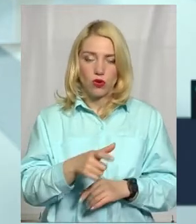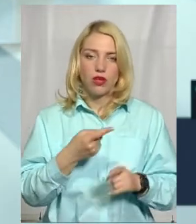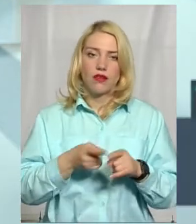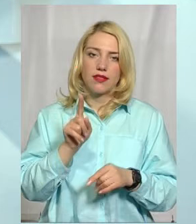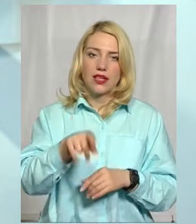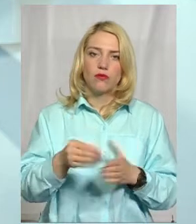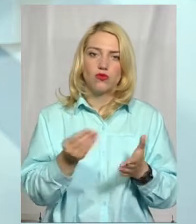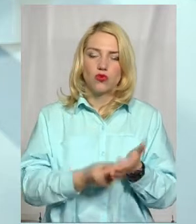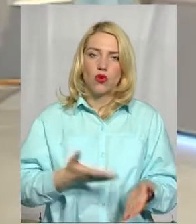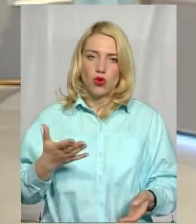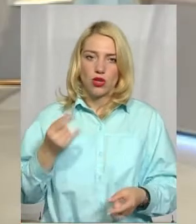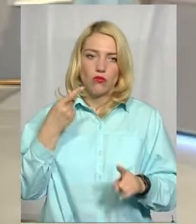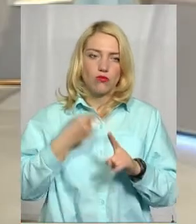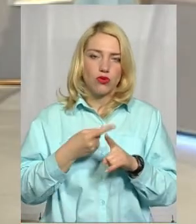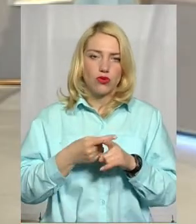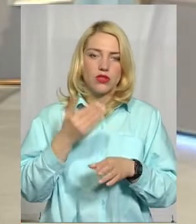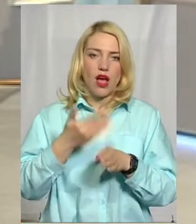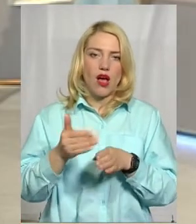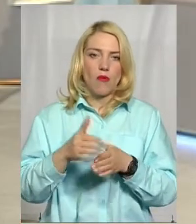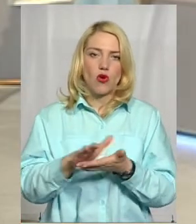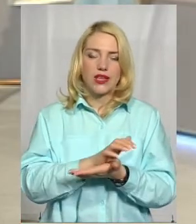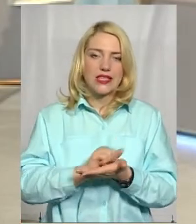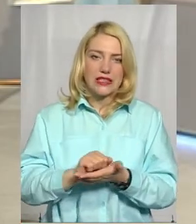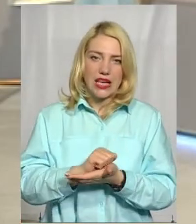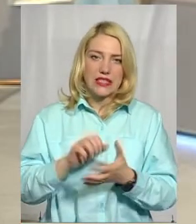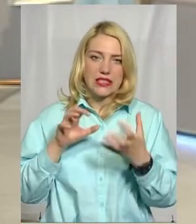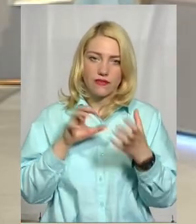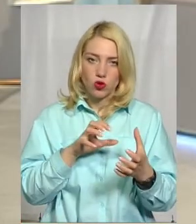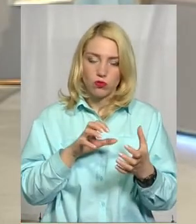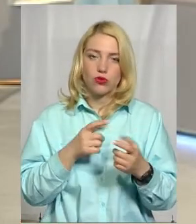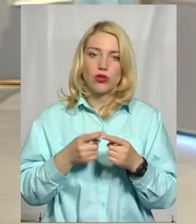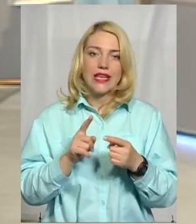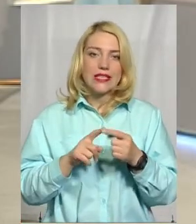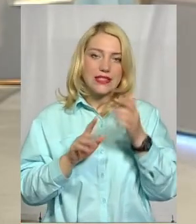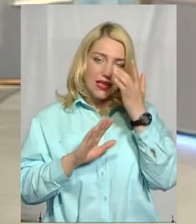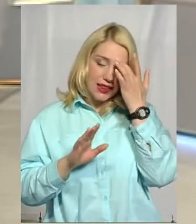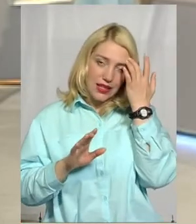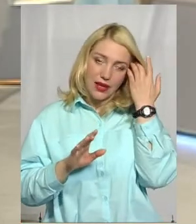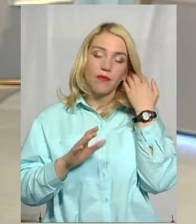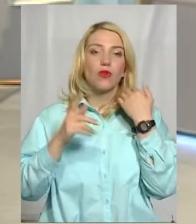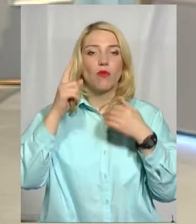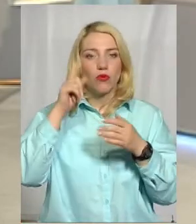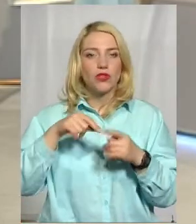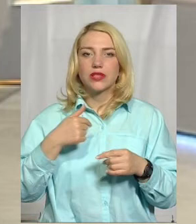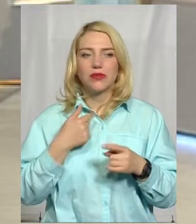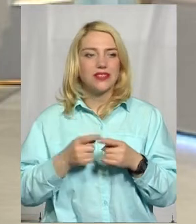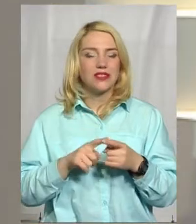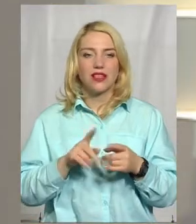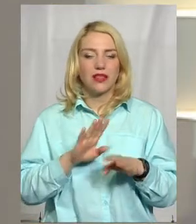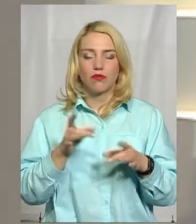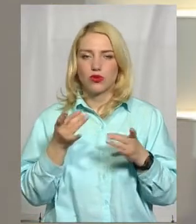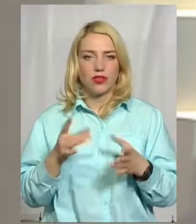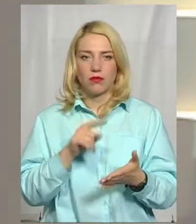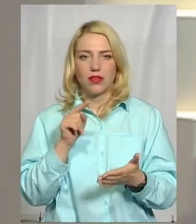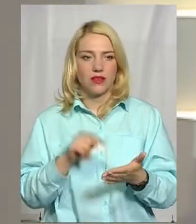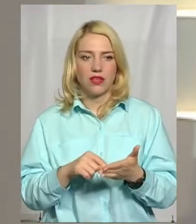коштує при речі. Плюс амортизація, звичайно, більше автобуса, тому, звичайно, це не, повірте мені, це не настільки там просте